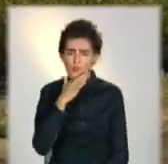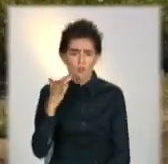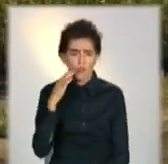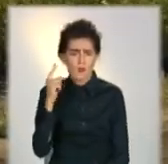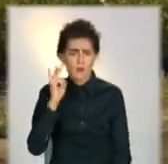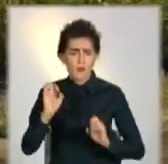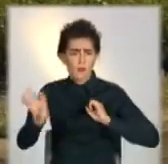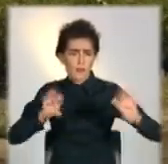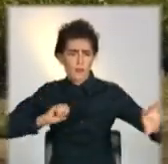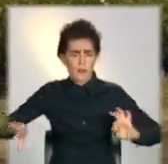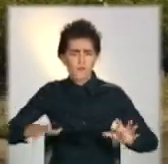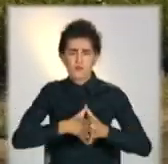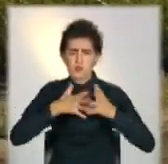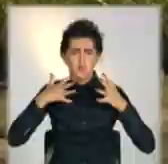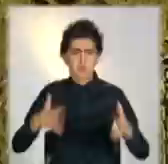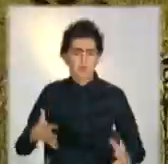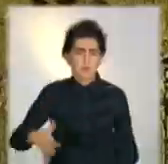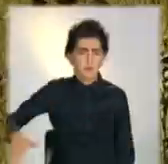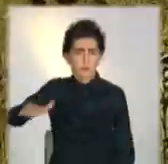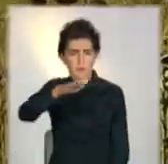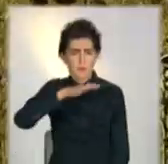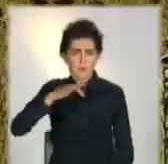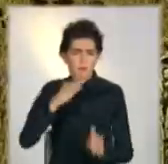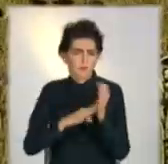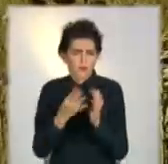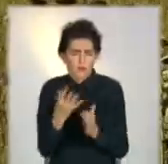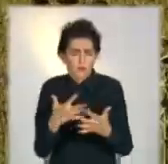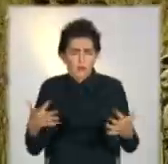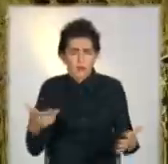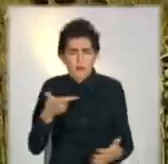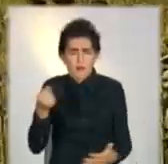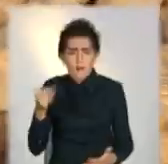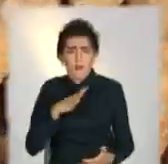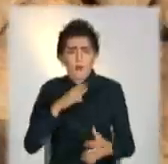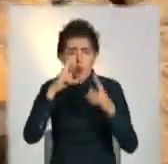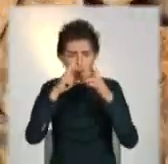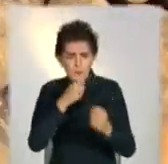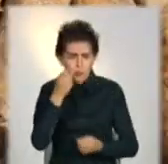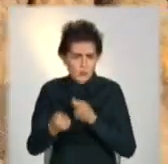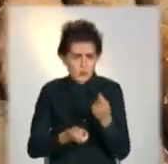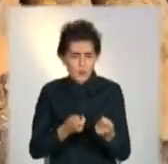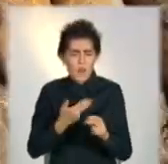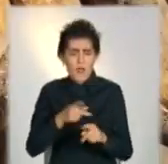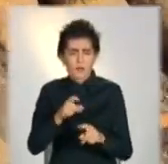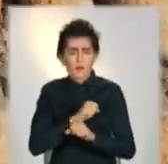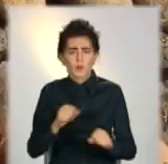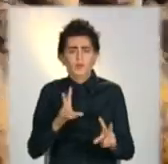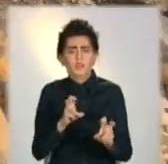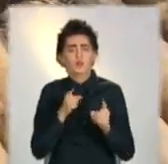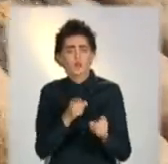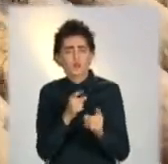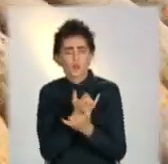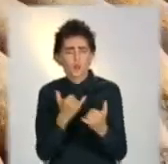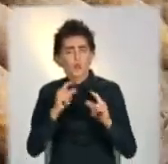вони розкидані на дуже великі території. Це територія 84 гектара, це те, що обстежили. Ці снаряди становили загрозу як для